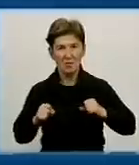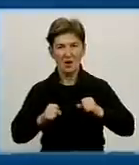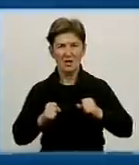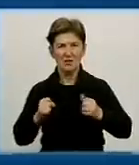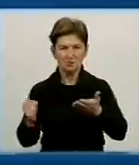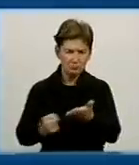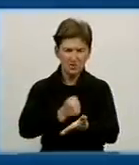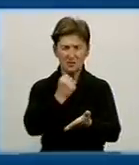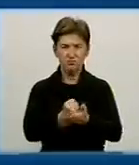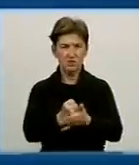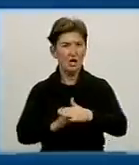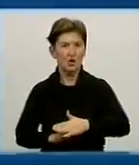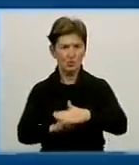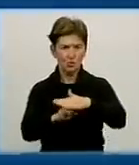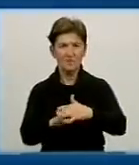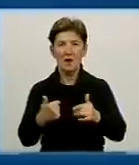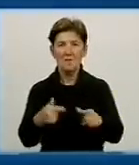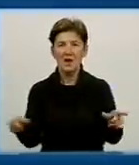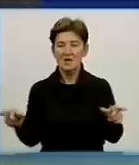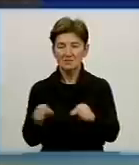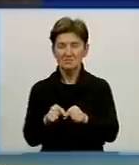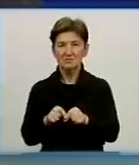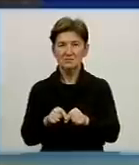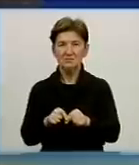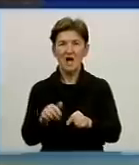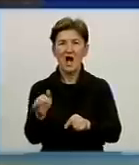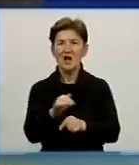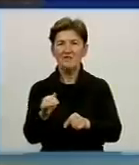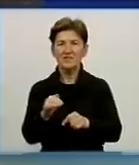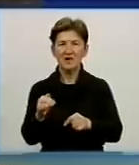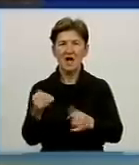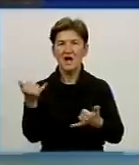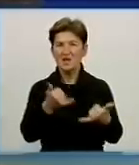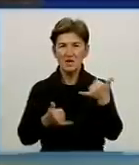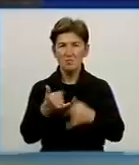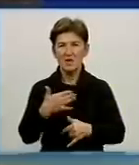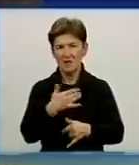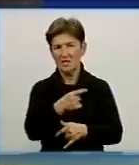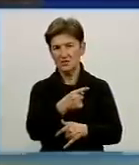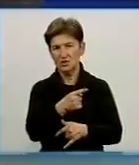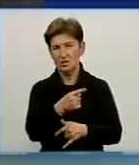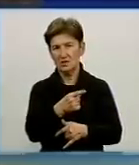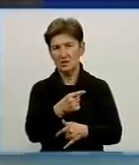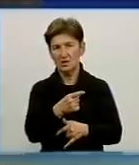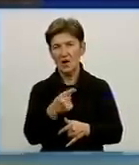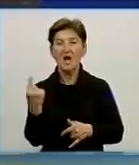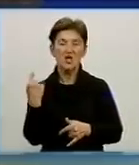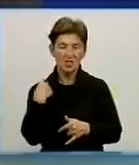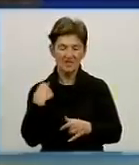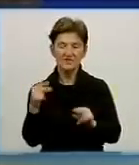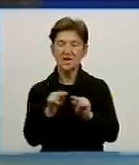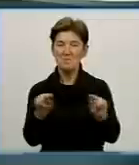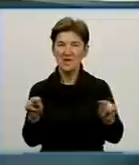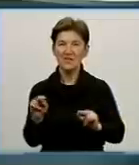ґрунтовно, тому що ми співпрацюємо з кафедрою хімії природничо-графічного факультету, нашого керівникського педагогічного